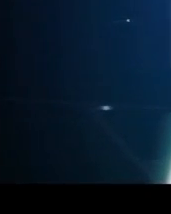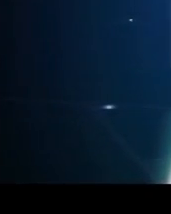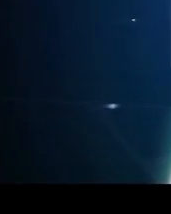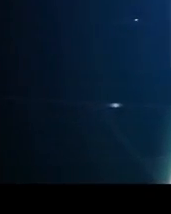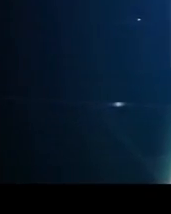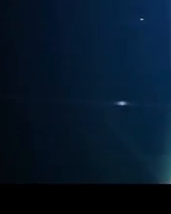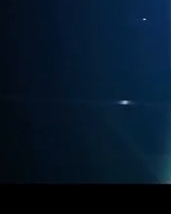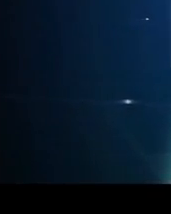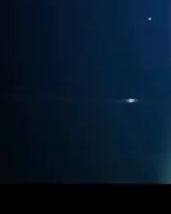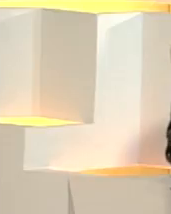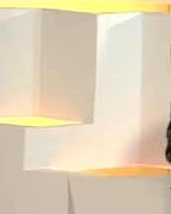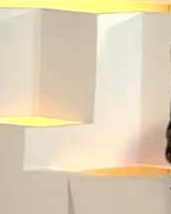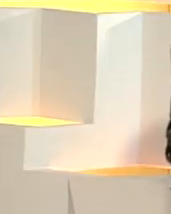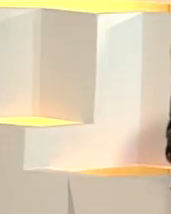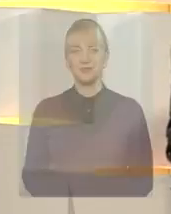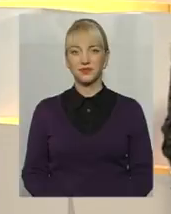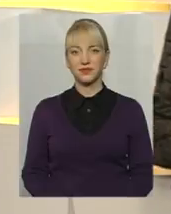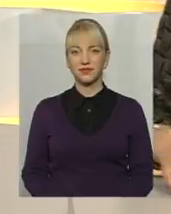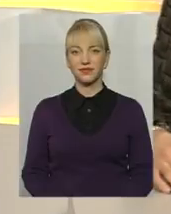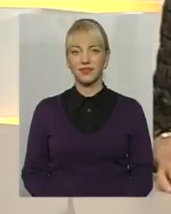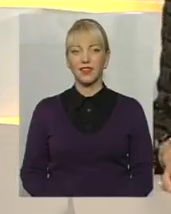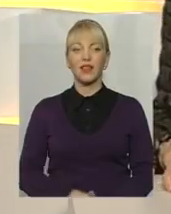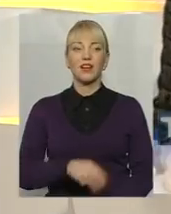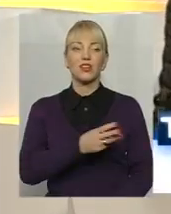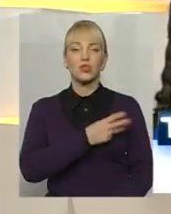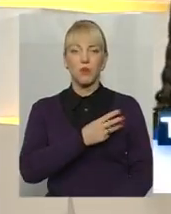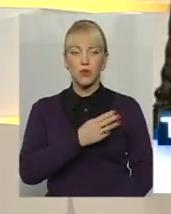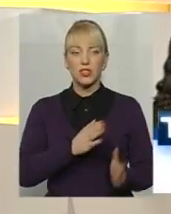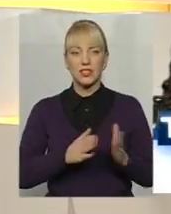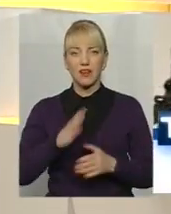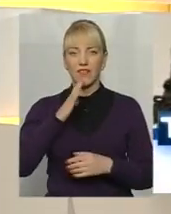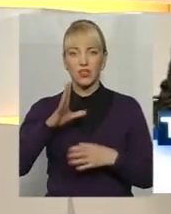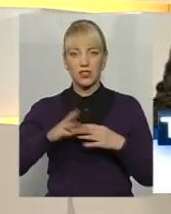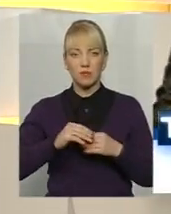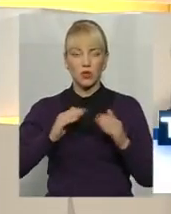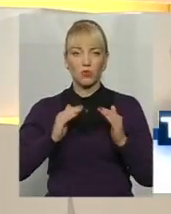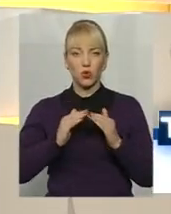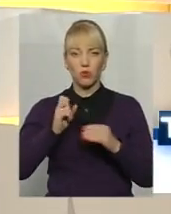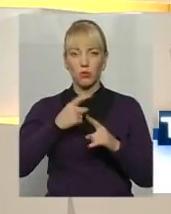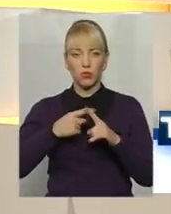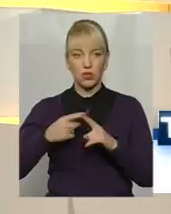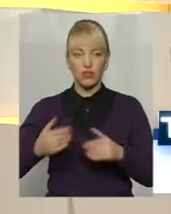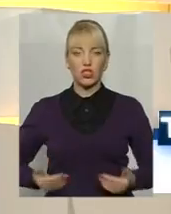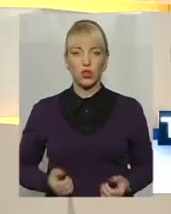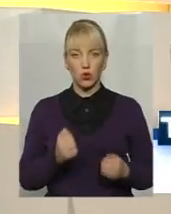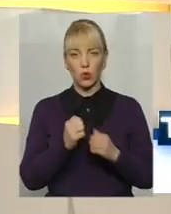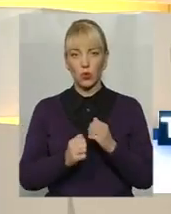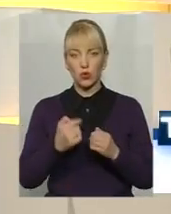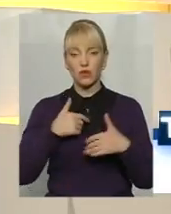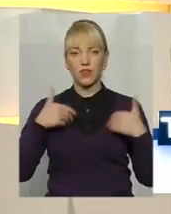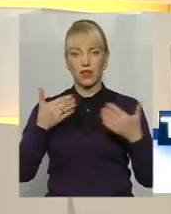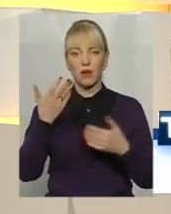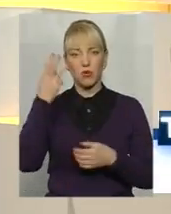Музика Із побажаннями злагоди у нашому спільному домі та позитиву житті кожного вас вітає Хмельницька